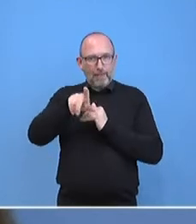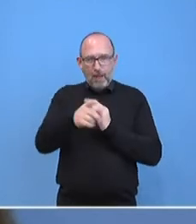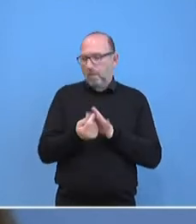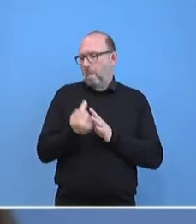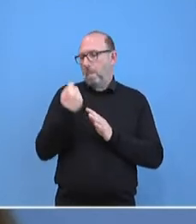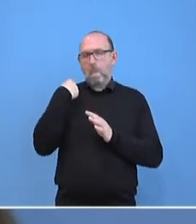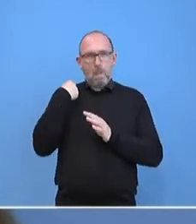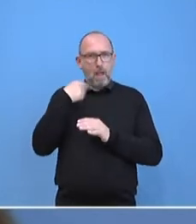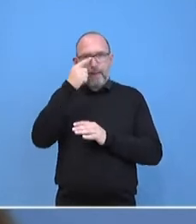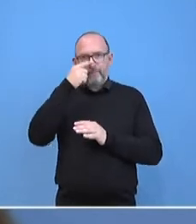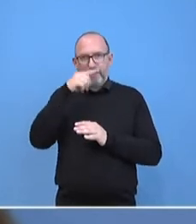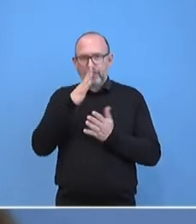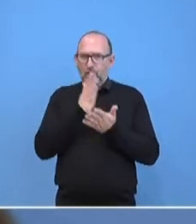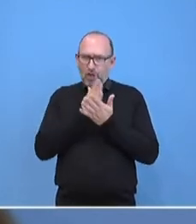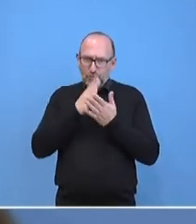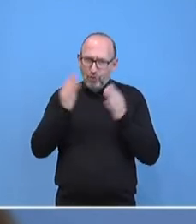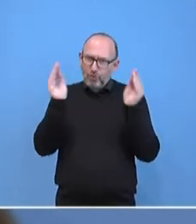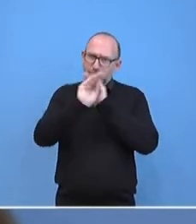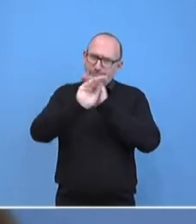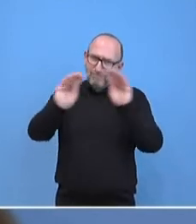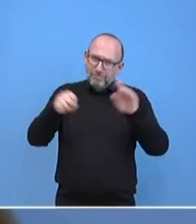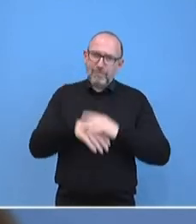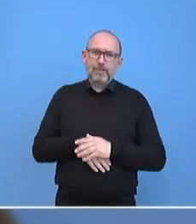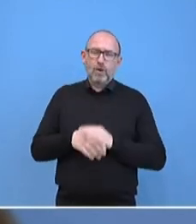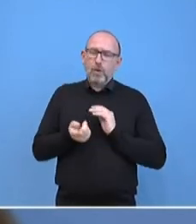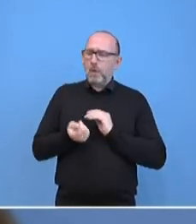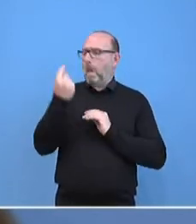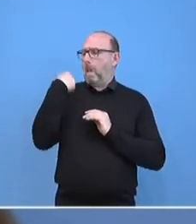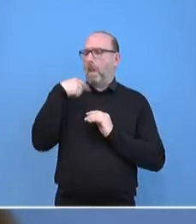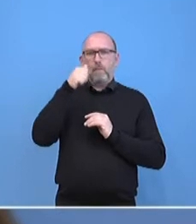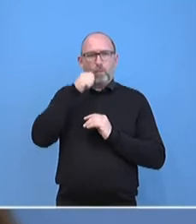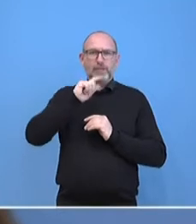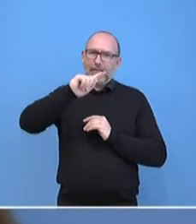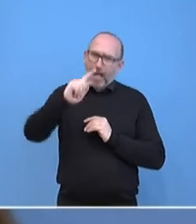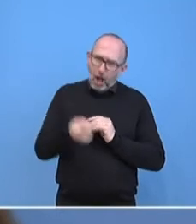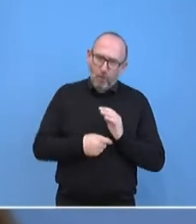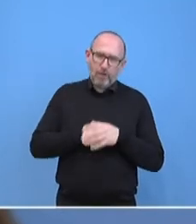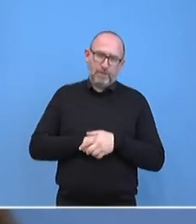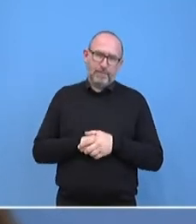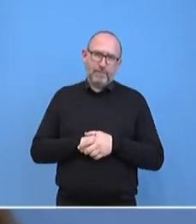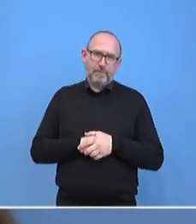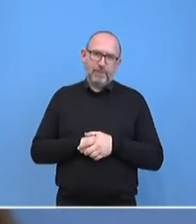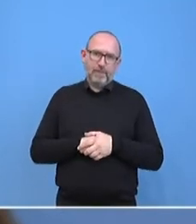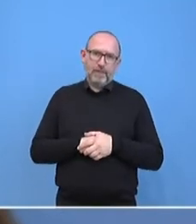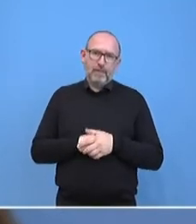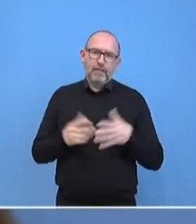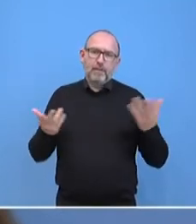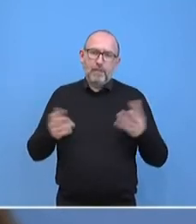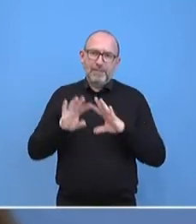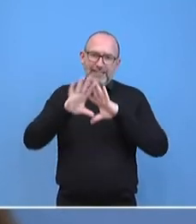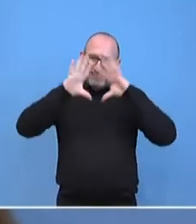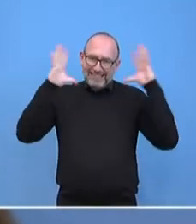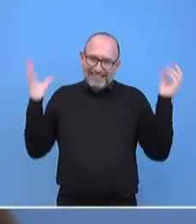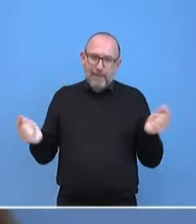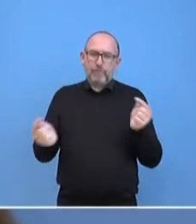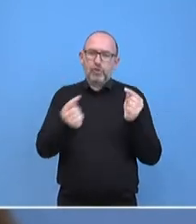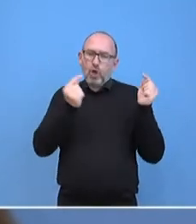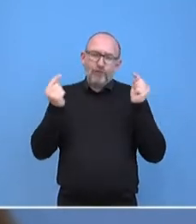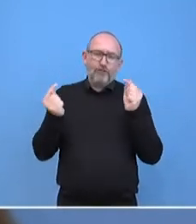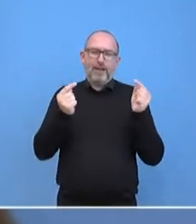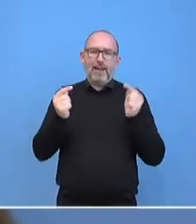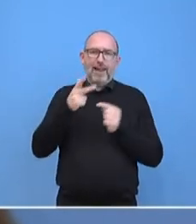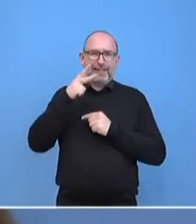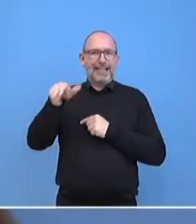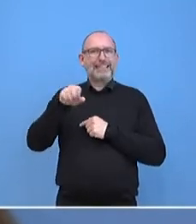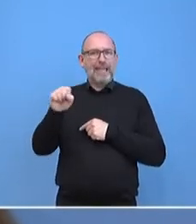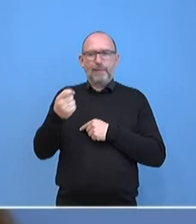Freitag angesprochen und auch am vergangenen Montag. Da muss ich nochmal den Gesamtkonflikt, auf Herr Seibert gerade schon